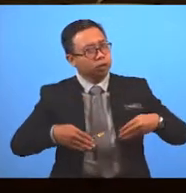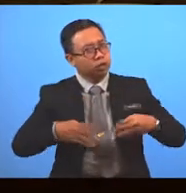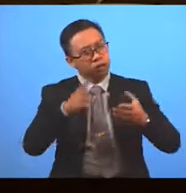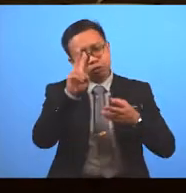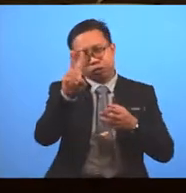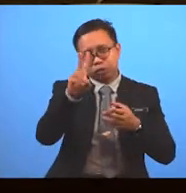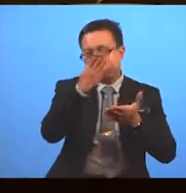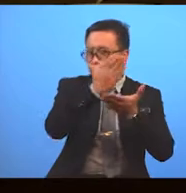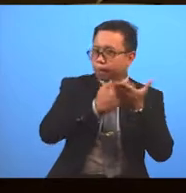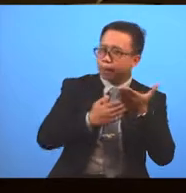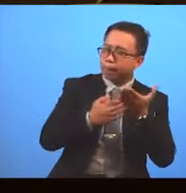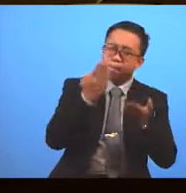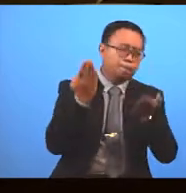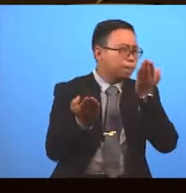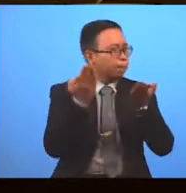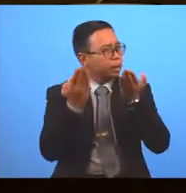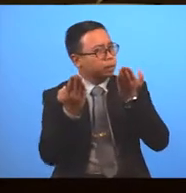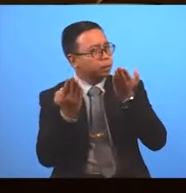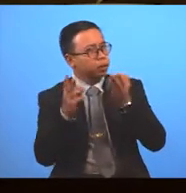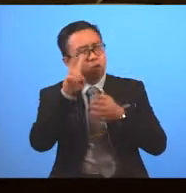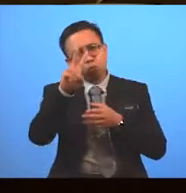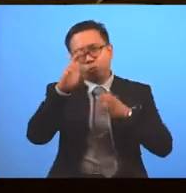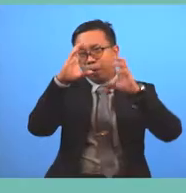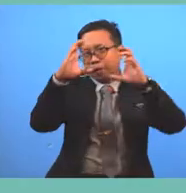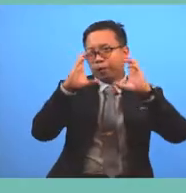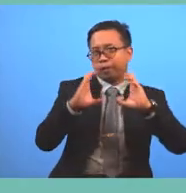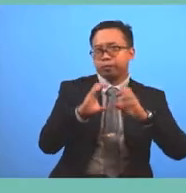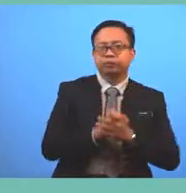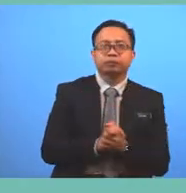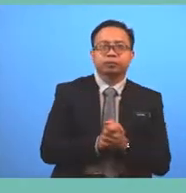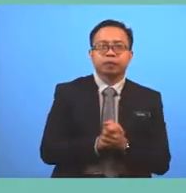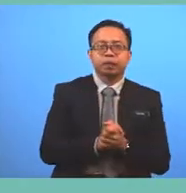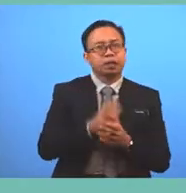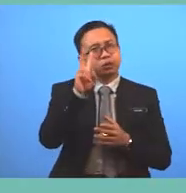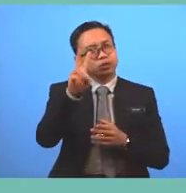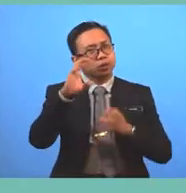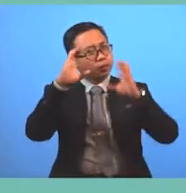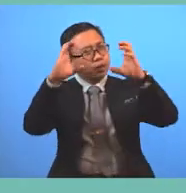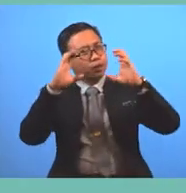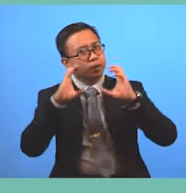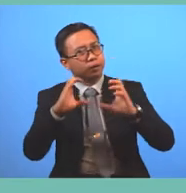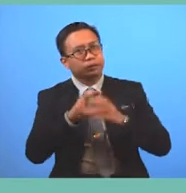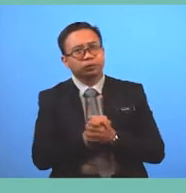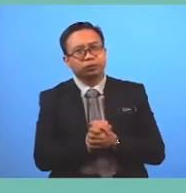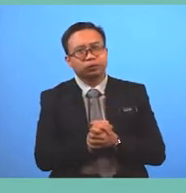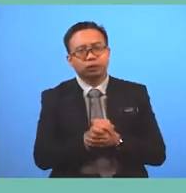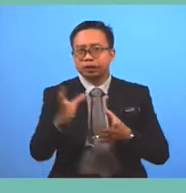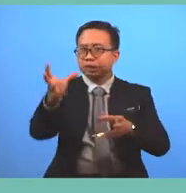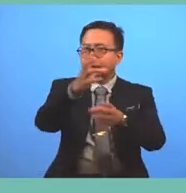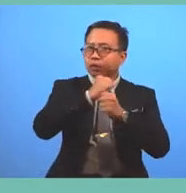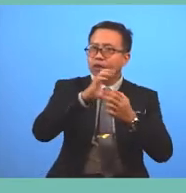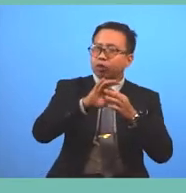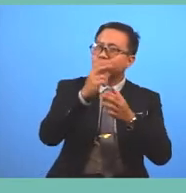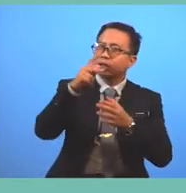and it may be composed of 2 paragraphs The second paragraph offers a summary of the plot